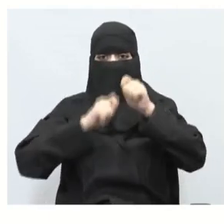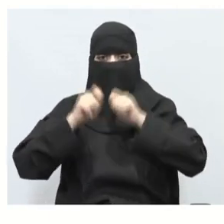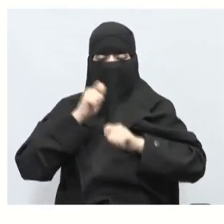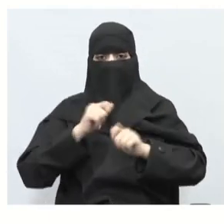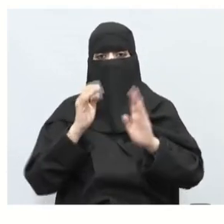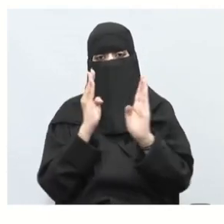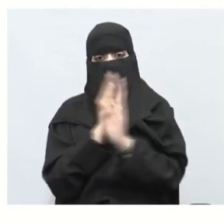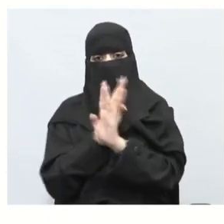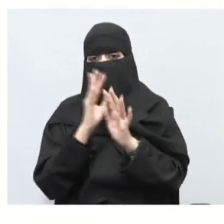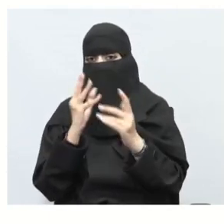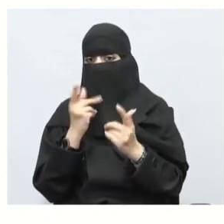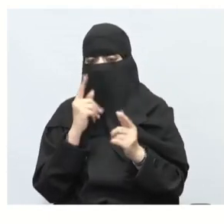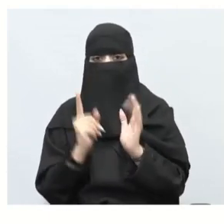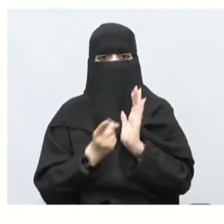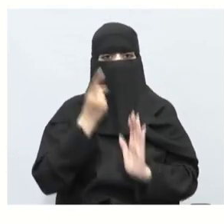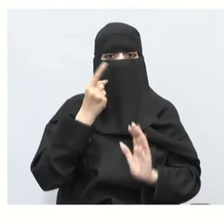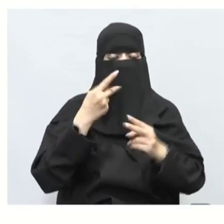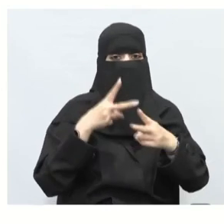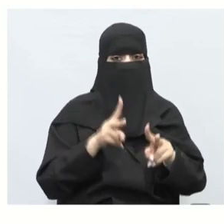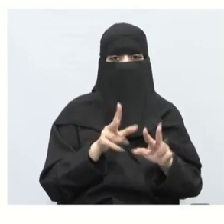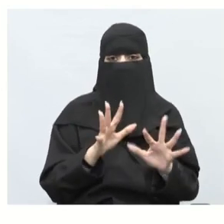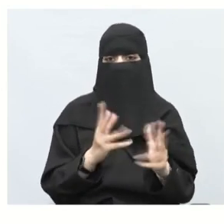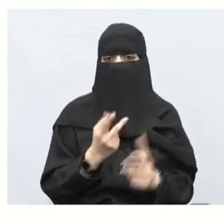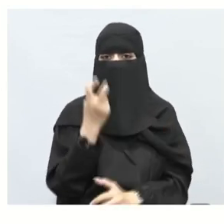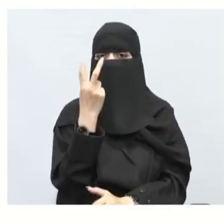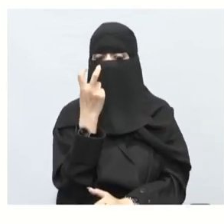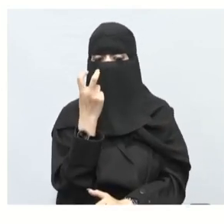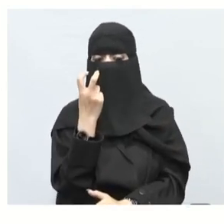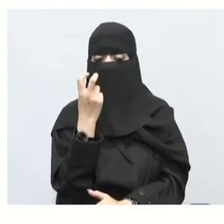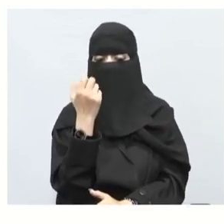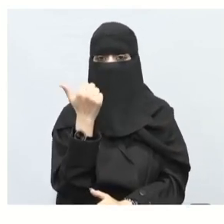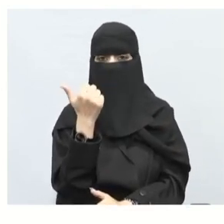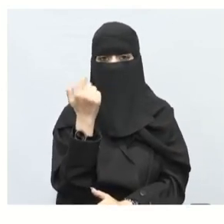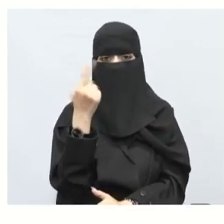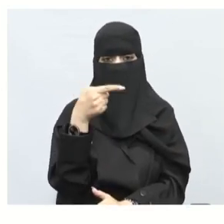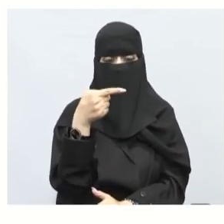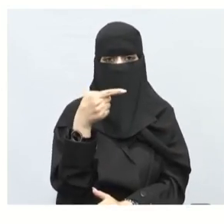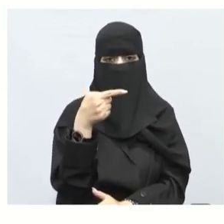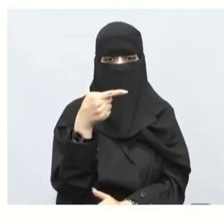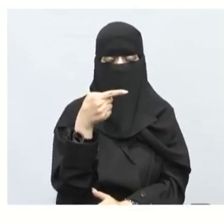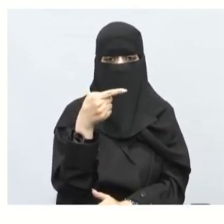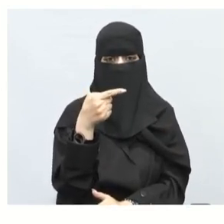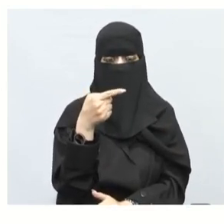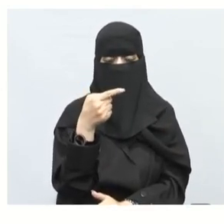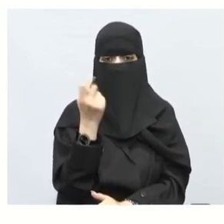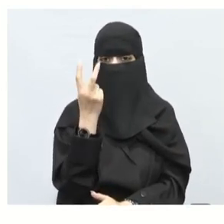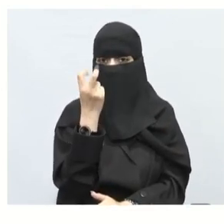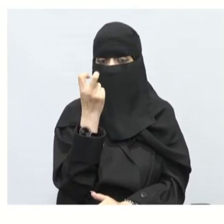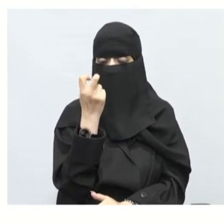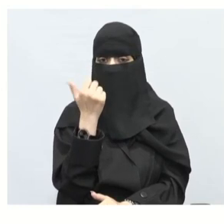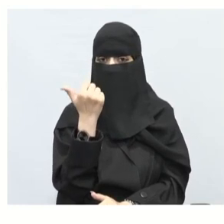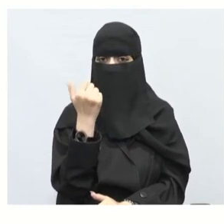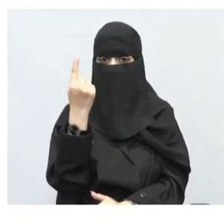المسألة يلا من أين نبدأ؟ هيا عزيزي الطالب أحسنتم من هنا نبدأ مئتان وستة